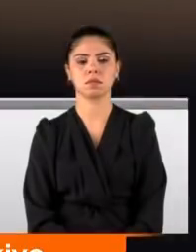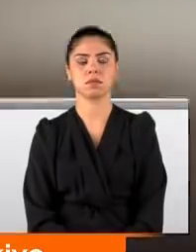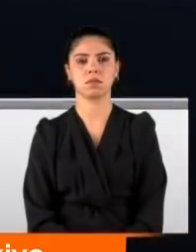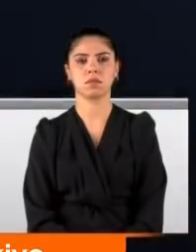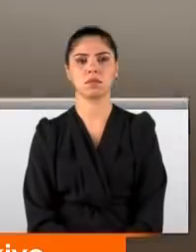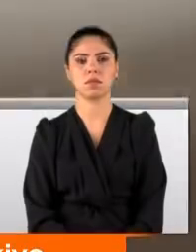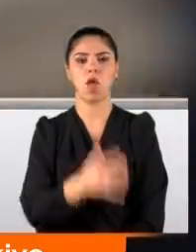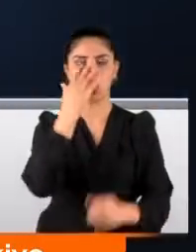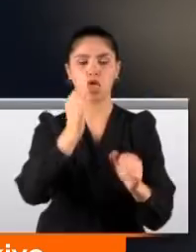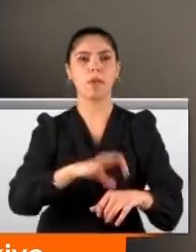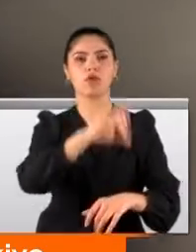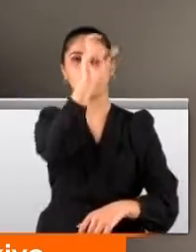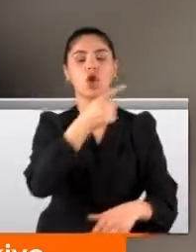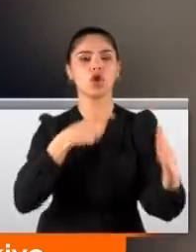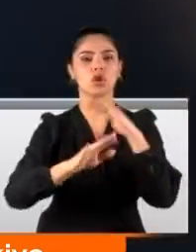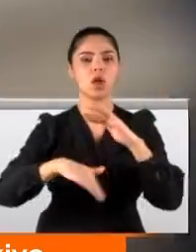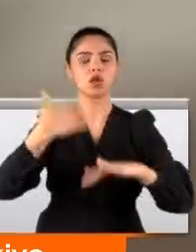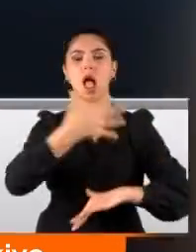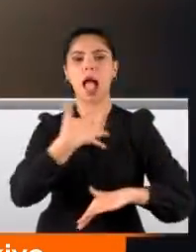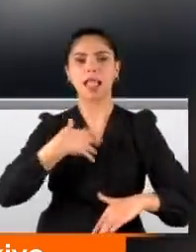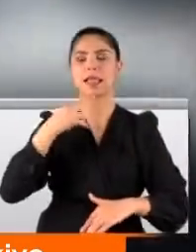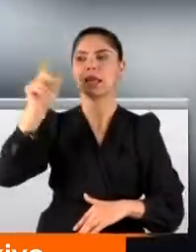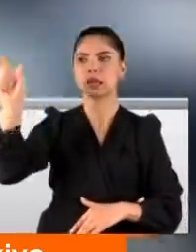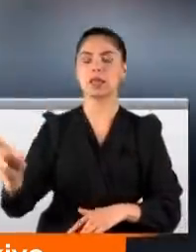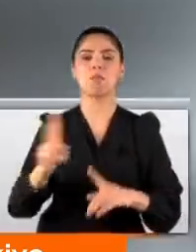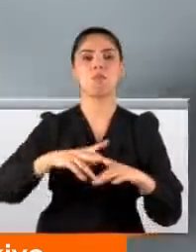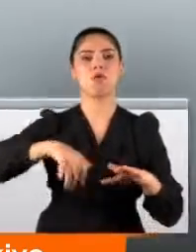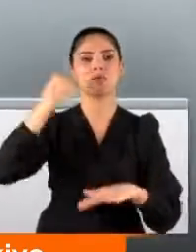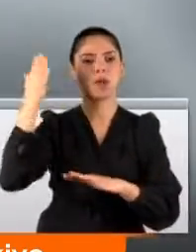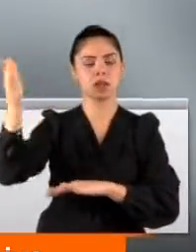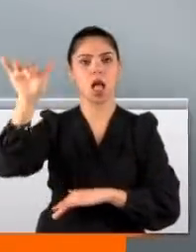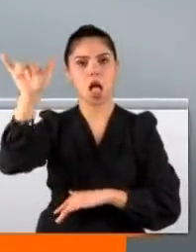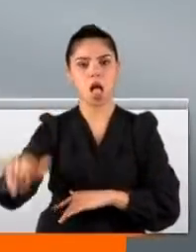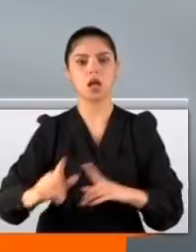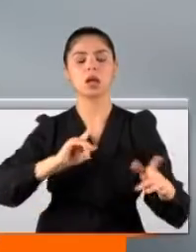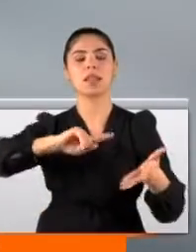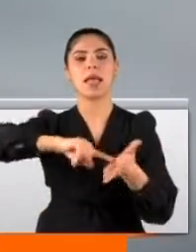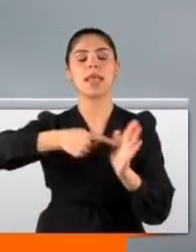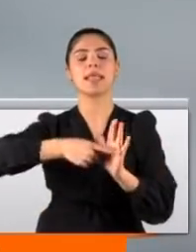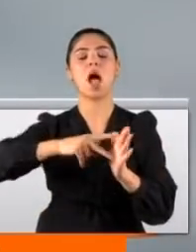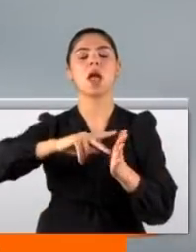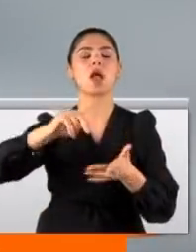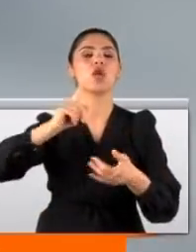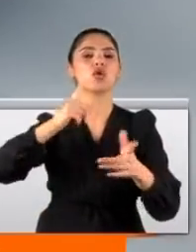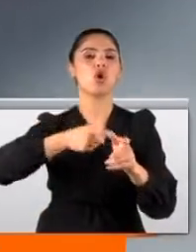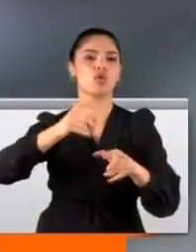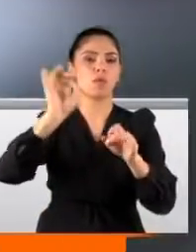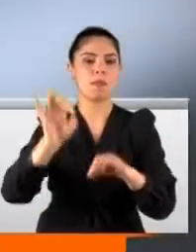Nöbetçi doktorun şikayeti sonrası anne ve kızı karakola götürüldü. Haklarında idari soruşturma başlatıldı.